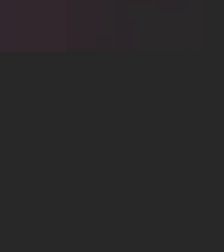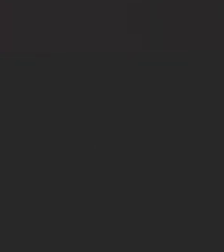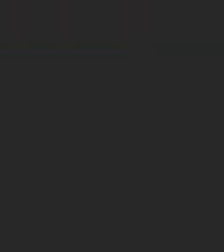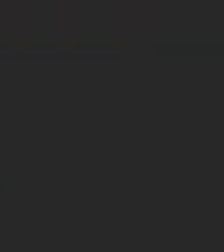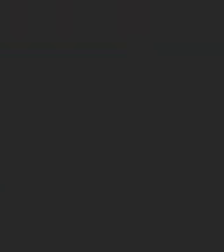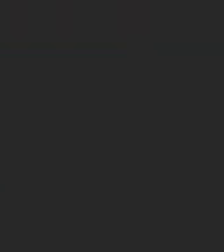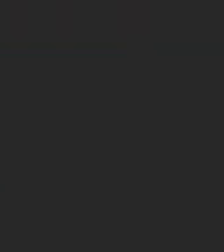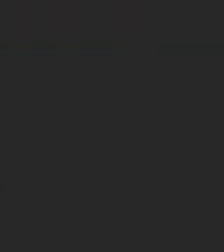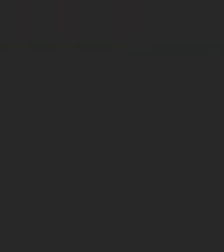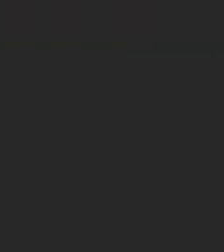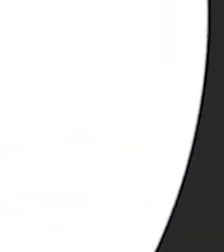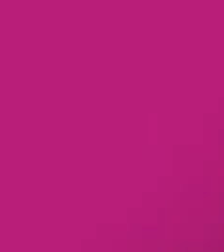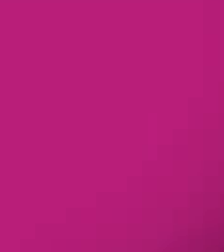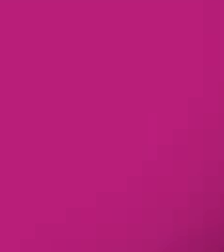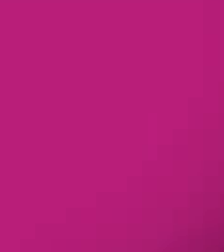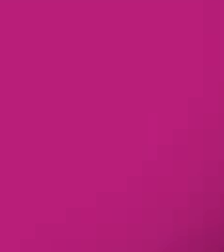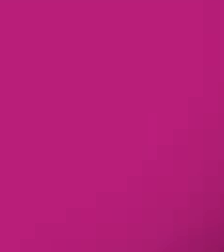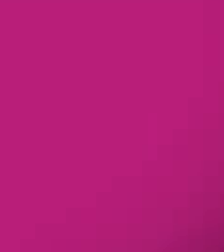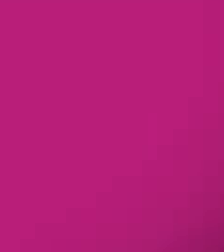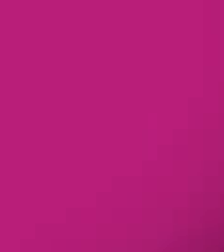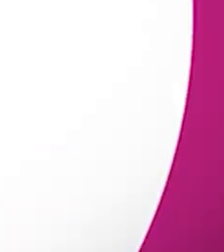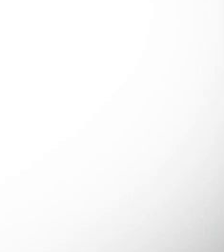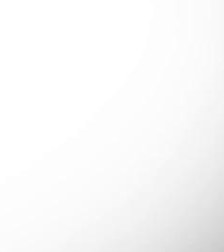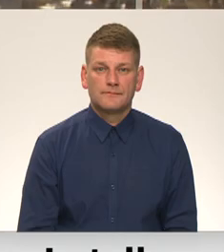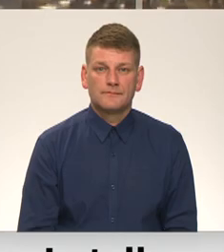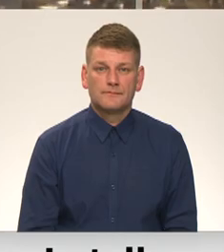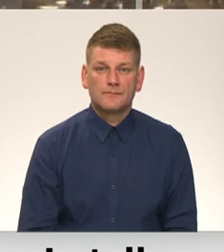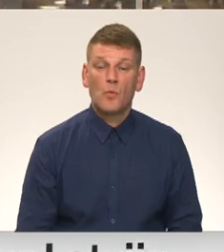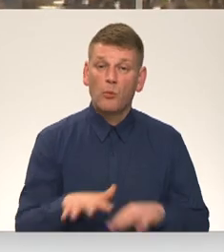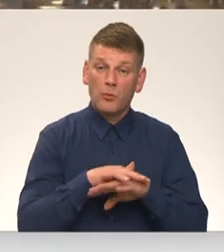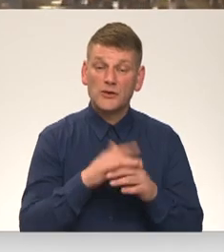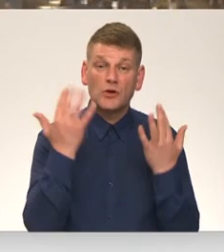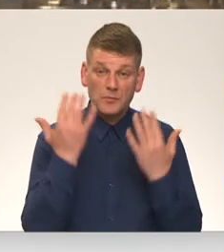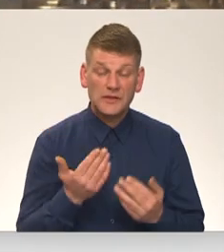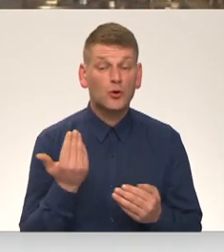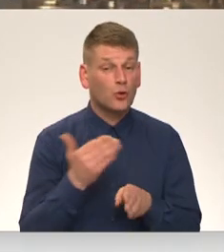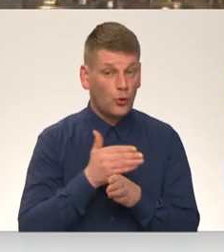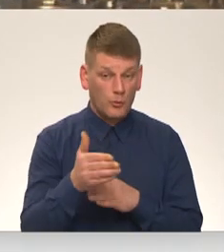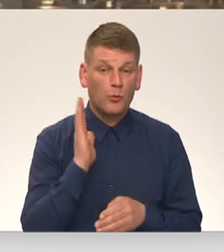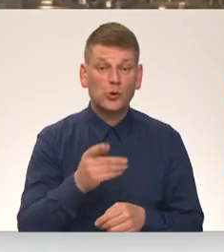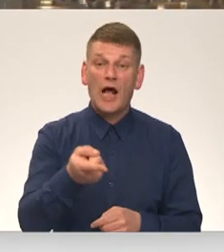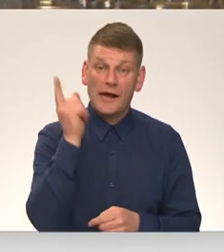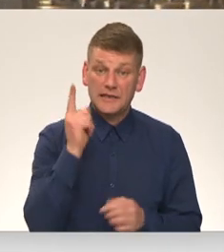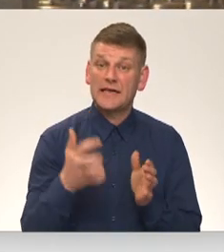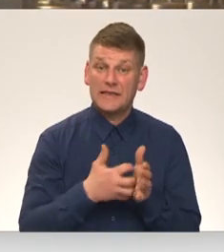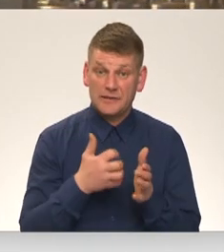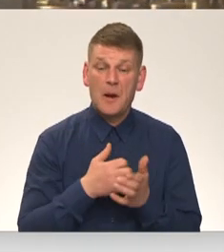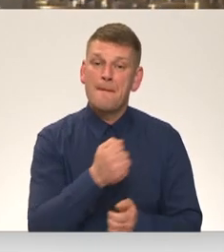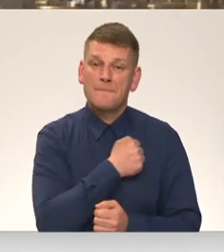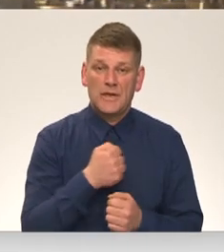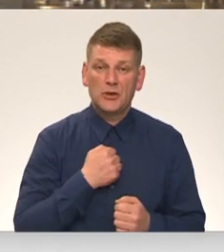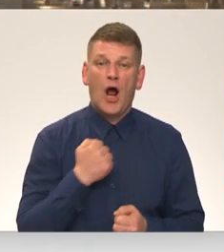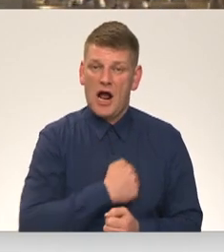Re, viss ēters ir te! Publiskos pasākumos turpmāk būs aizliegts izmantot militāru